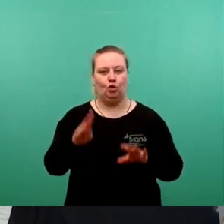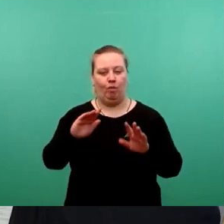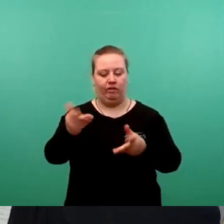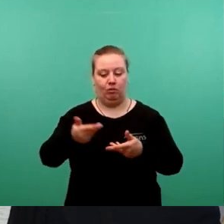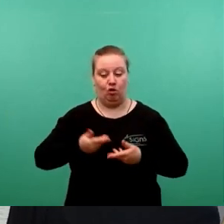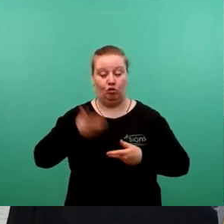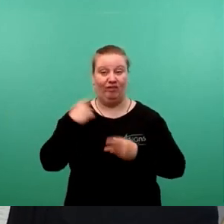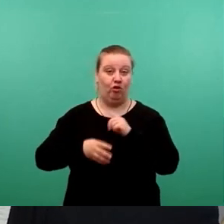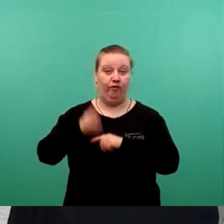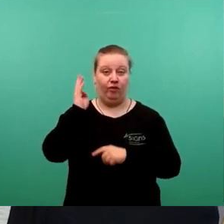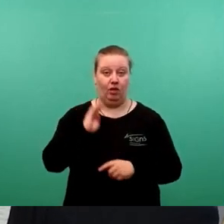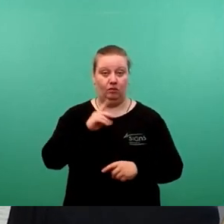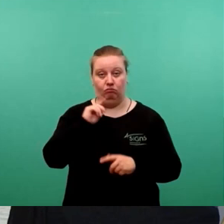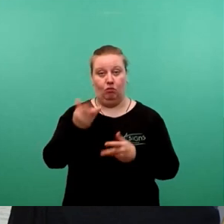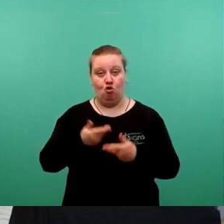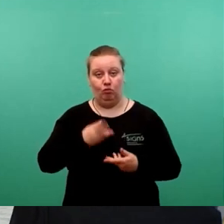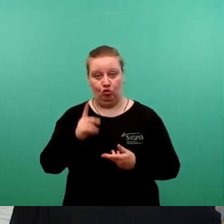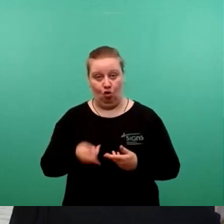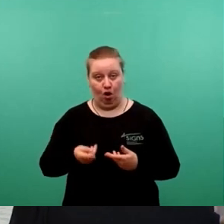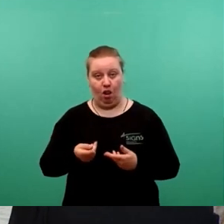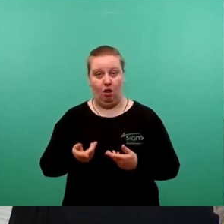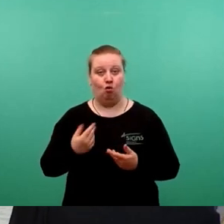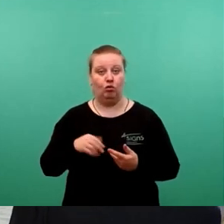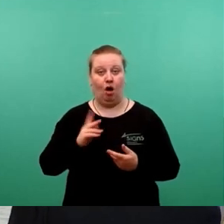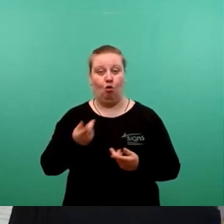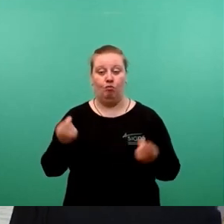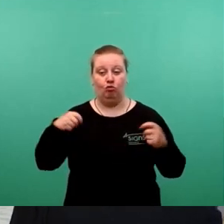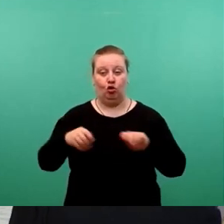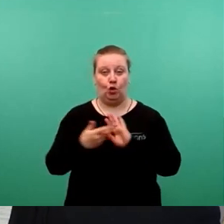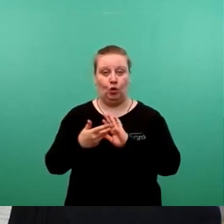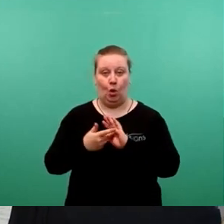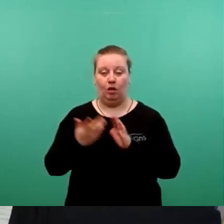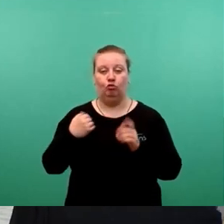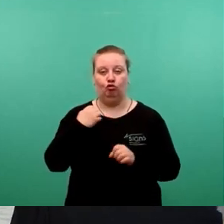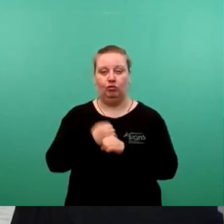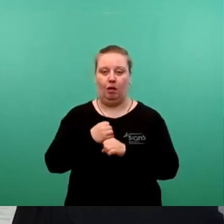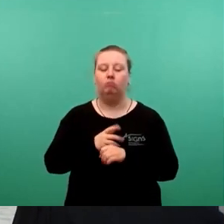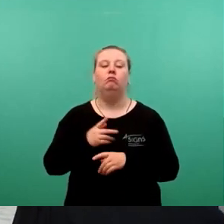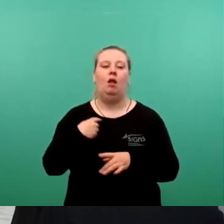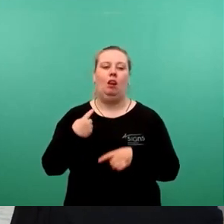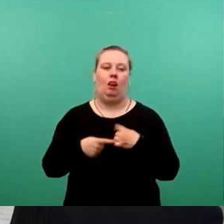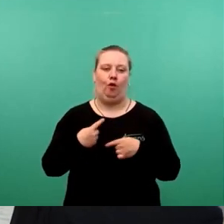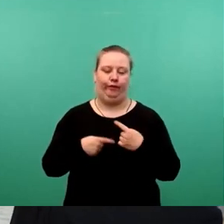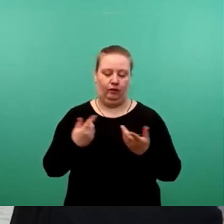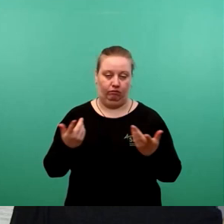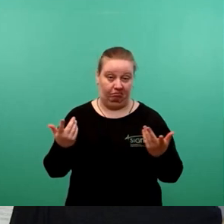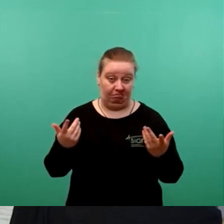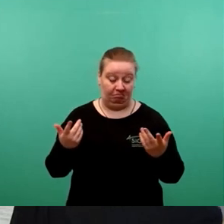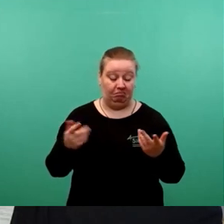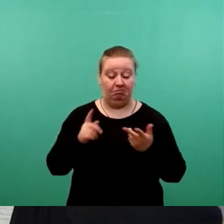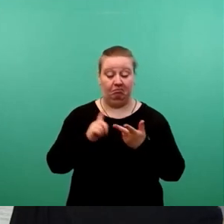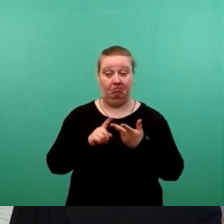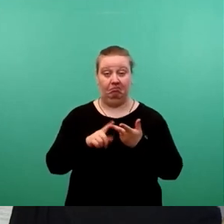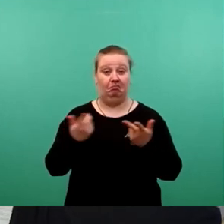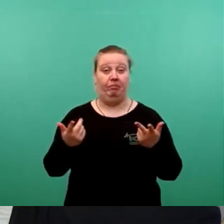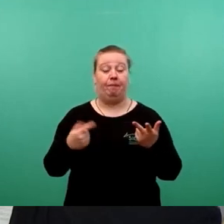nunmehr vier Jahren angekündigt und in den Beschlusskontrollen seither stets als Innenbearbeitung beschrieben. Und drittens, welche